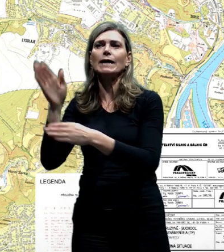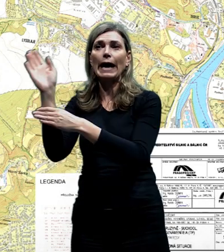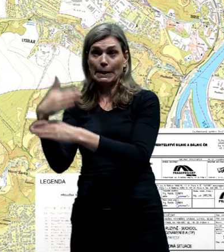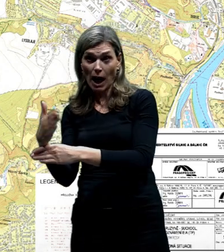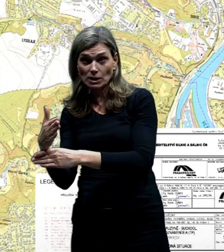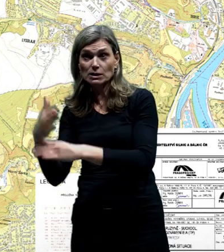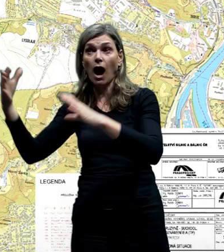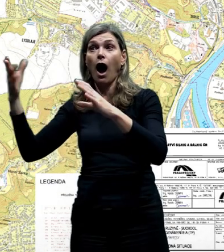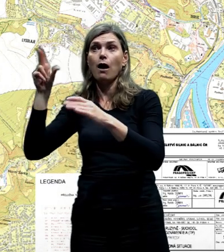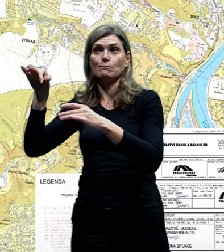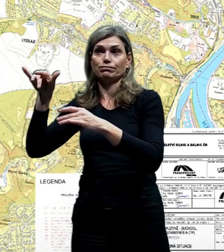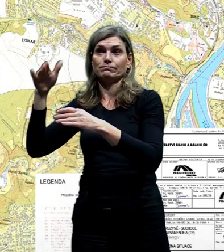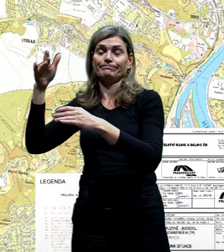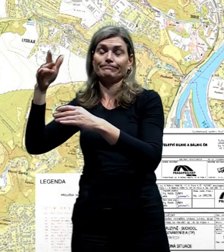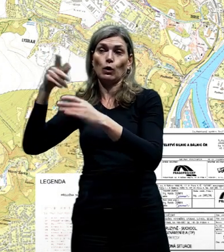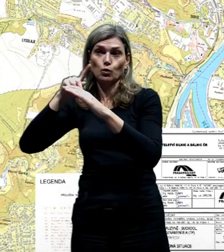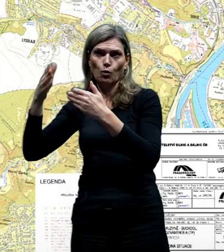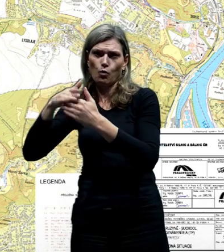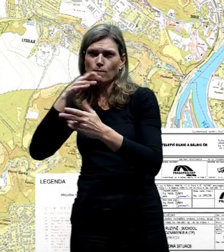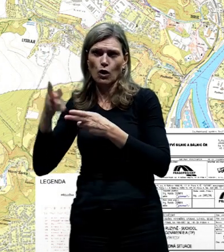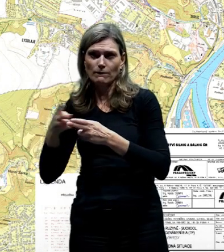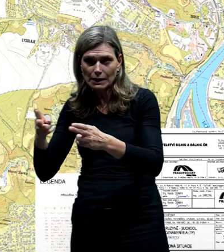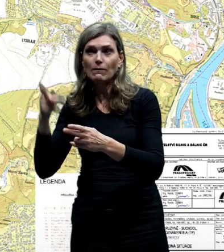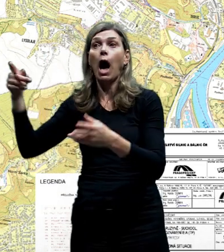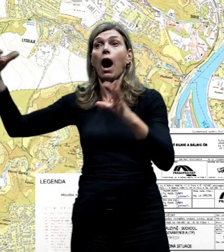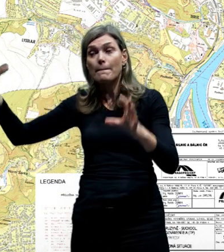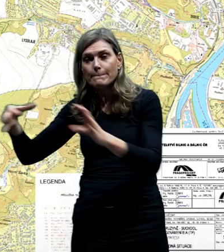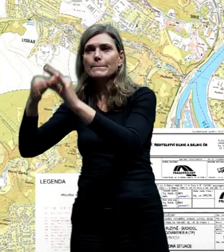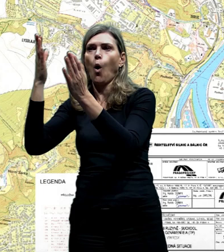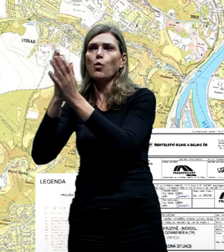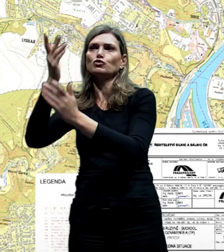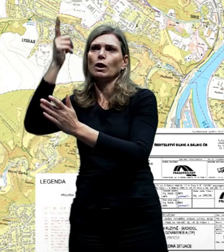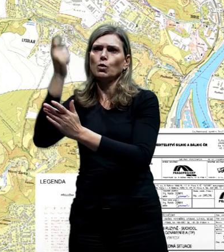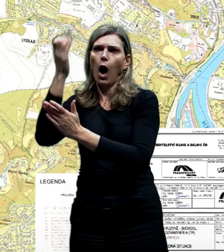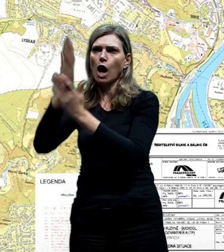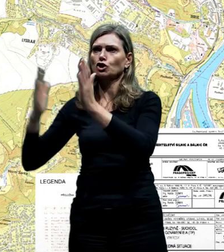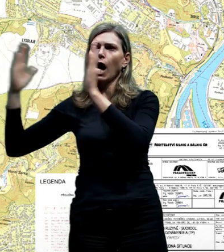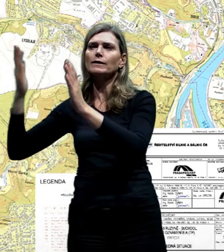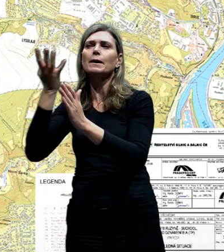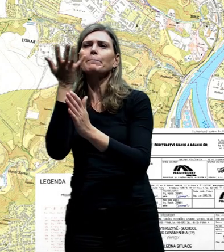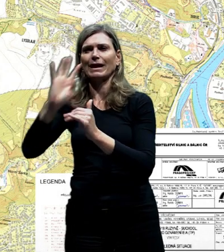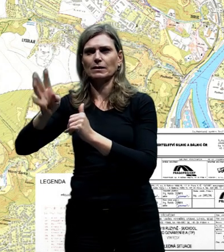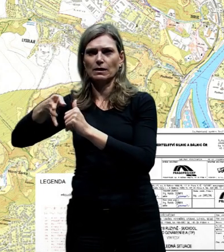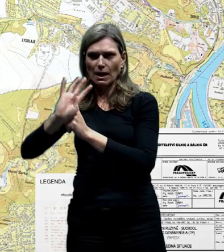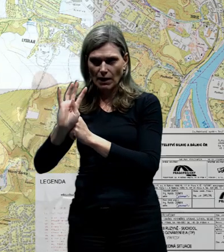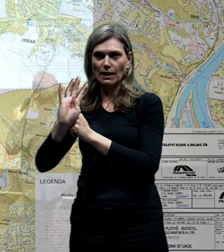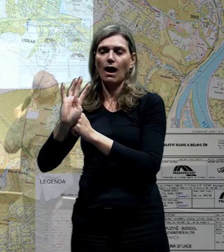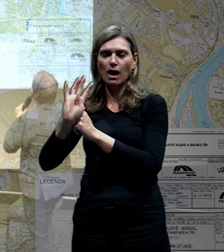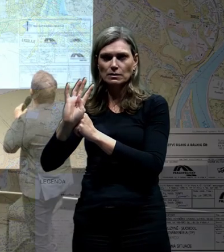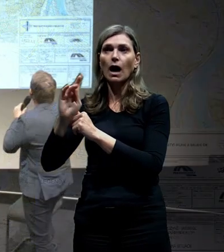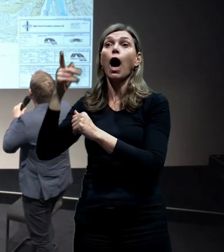tomto místě začíná stavba 519. Součástí této stavby je přivaděč, jehož cílem je